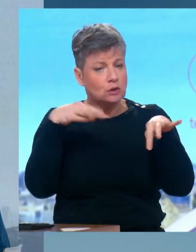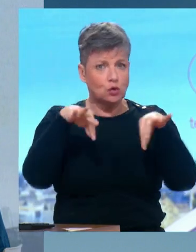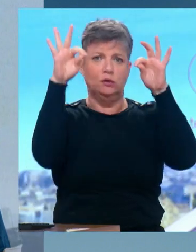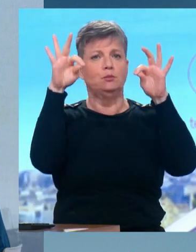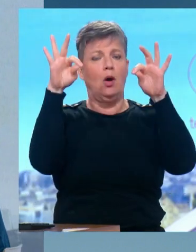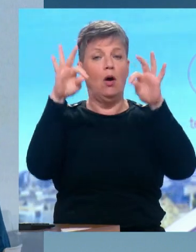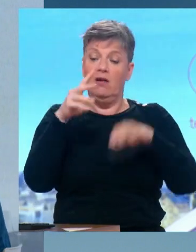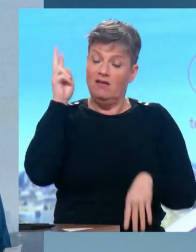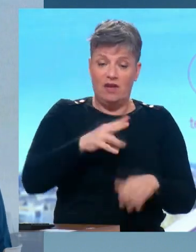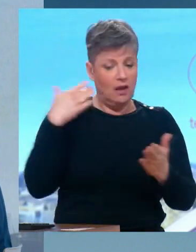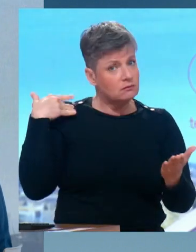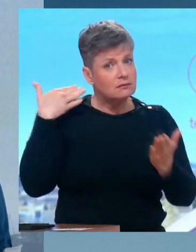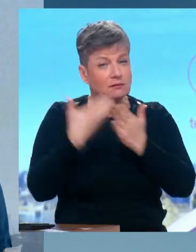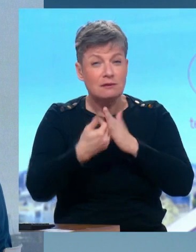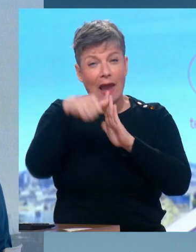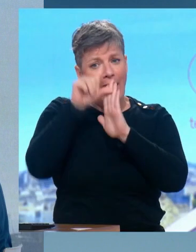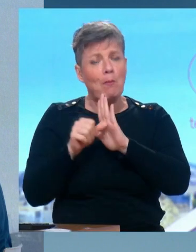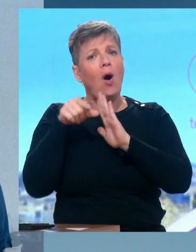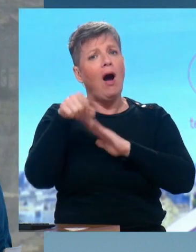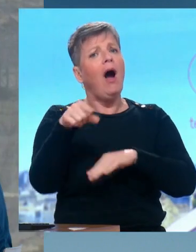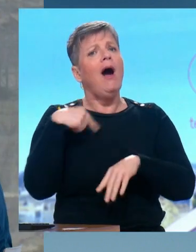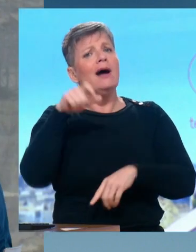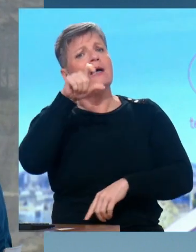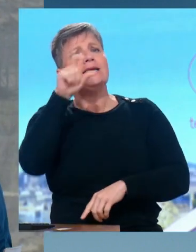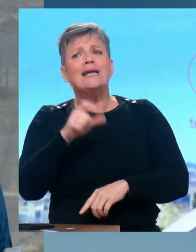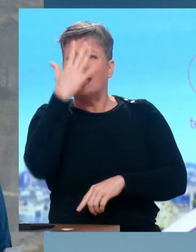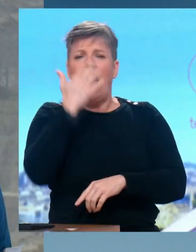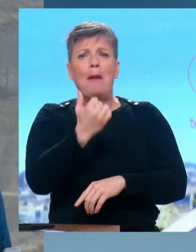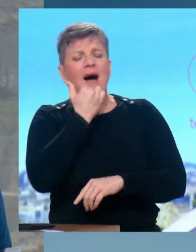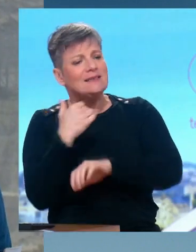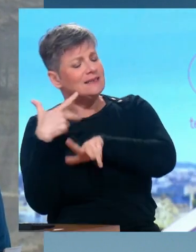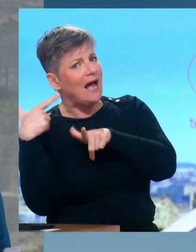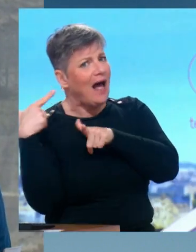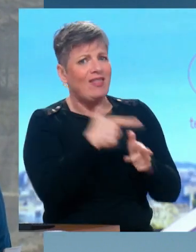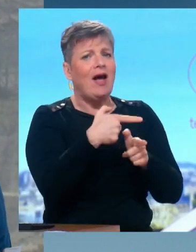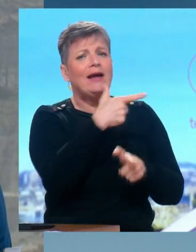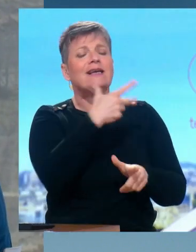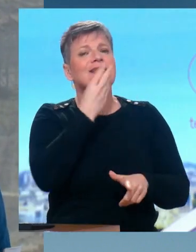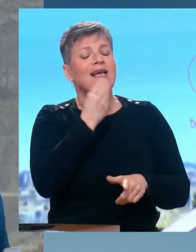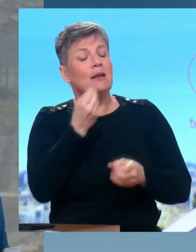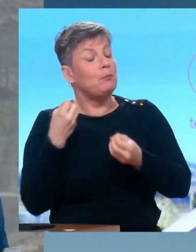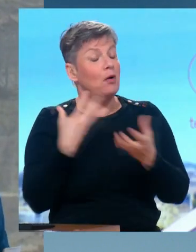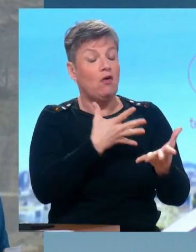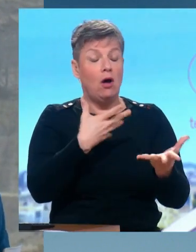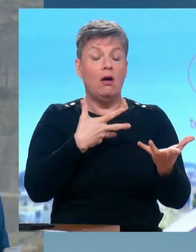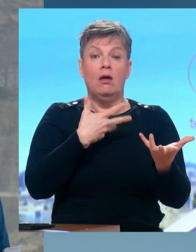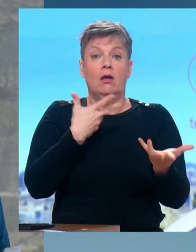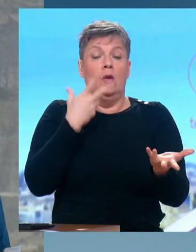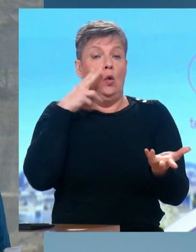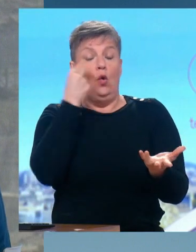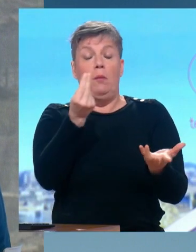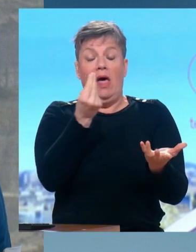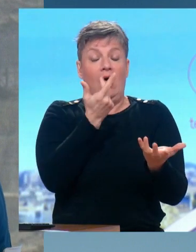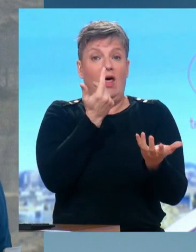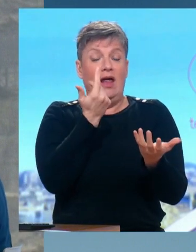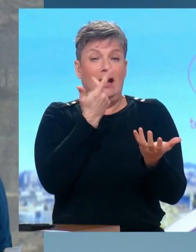eu cet acte terroriste barbare qui véritablement fait rentrer le XXIe siècle dans une nouvelle ère d'inhumanité. Ces crimes